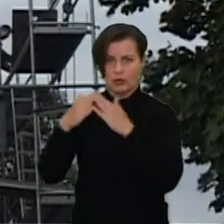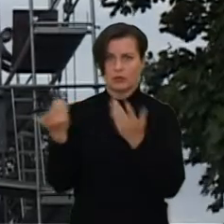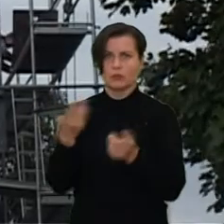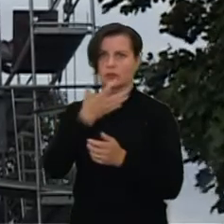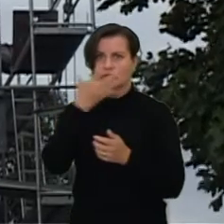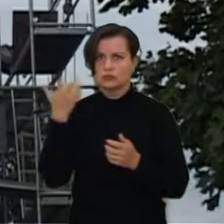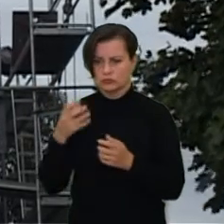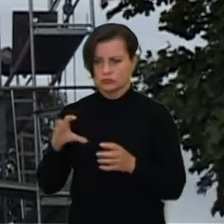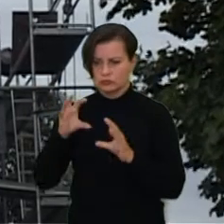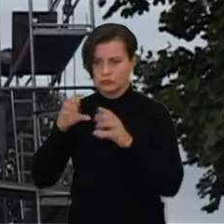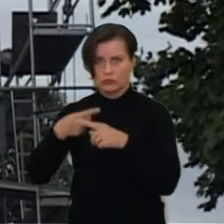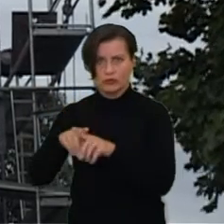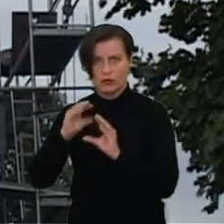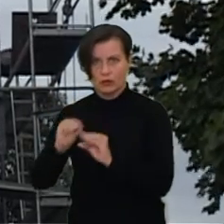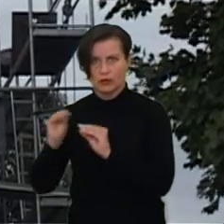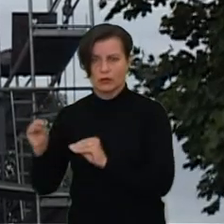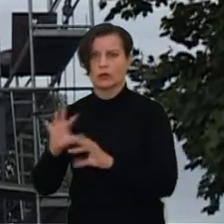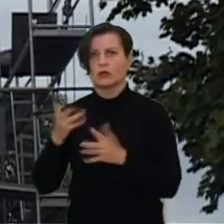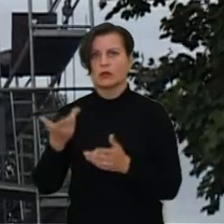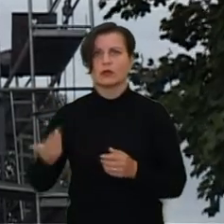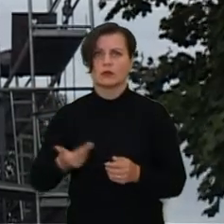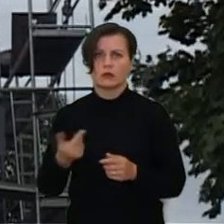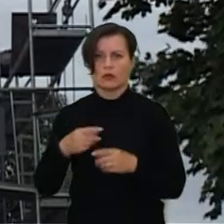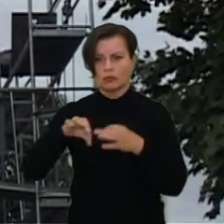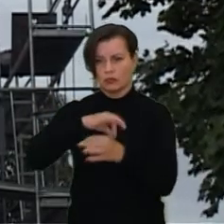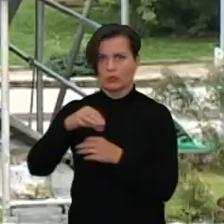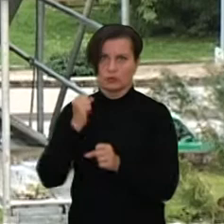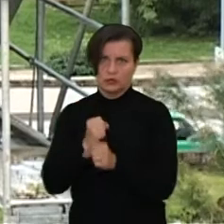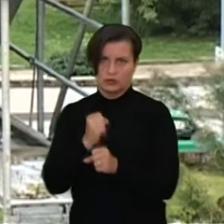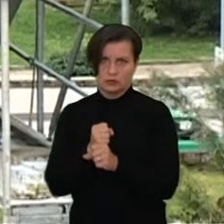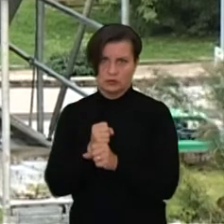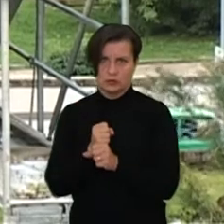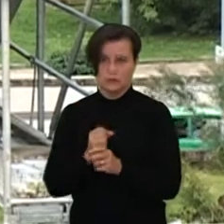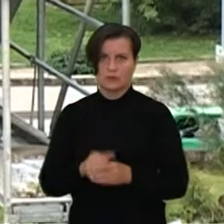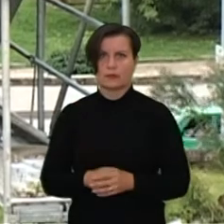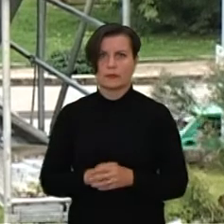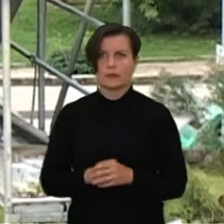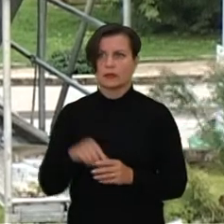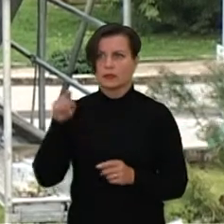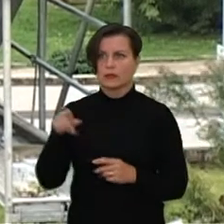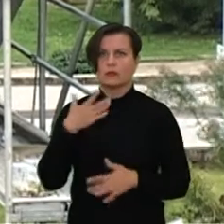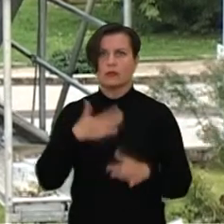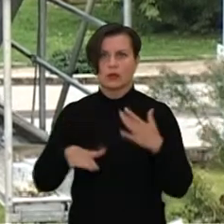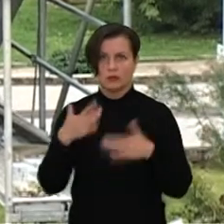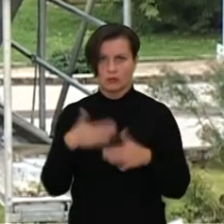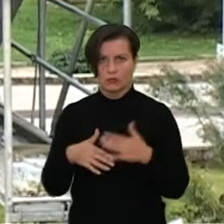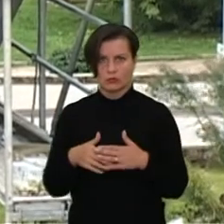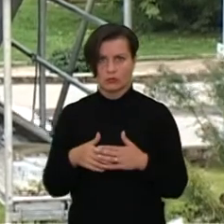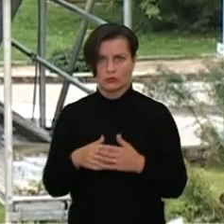šilminiai mazgai, tiek kiek gyventai pasidaro projektą. Čia tik tai yra malono tai, kad